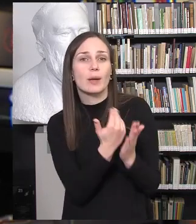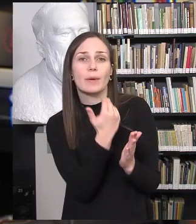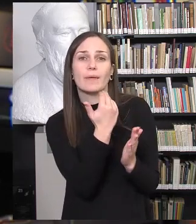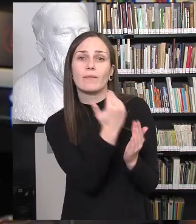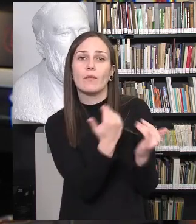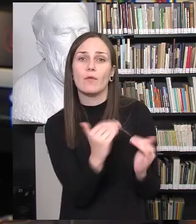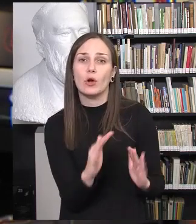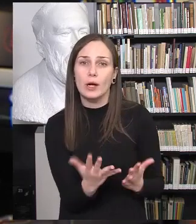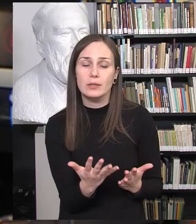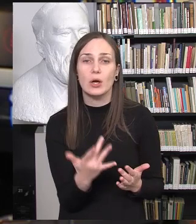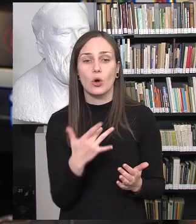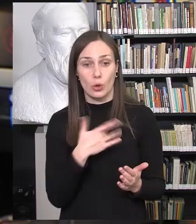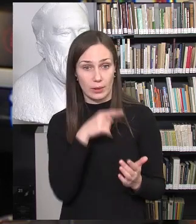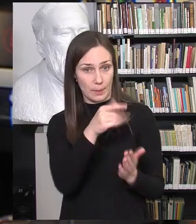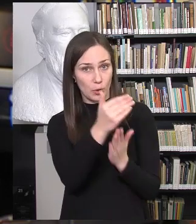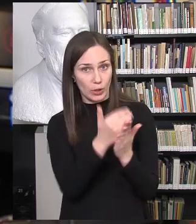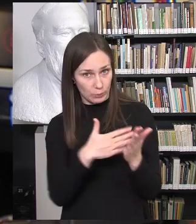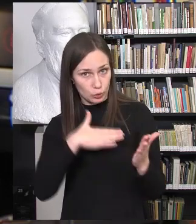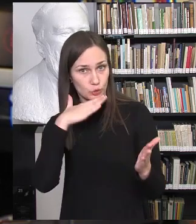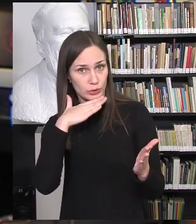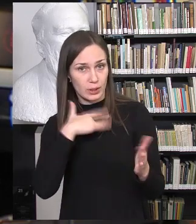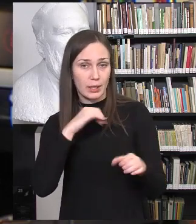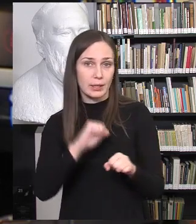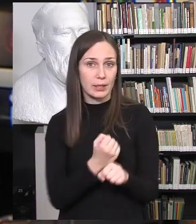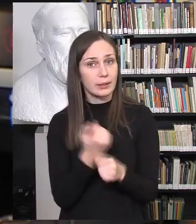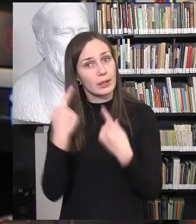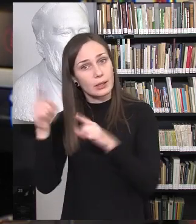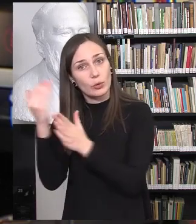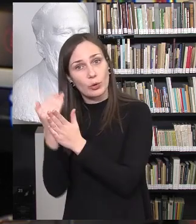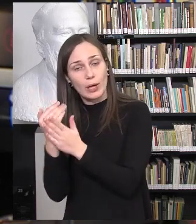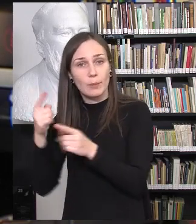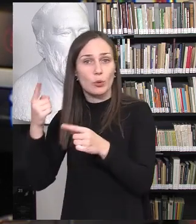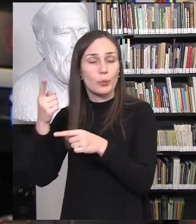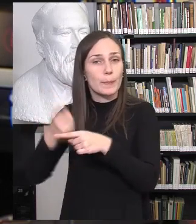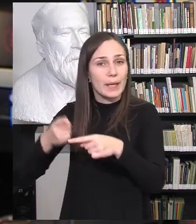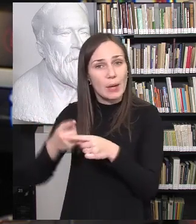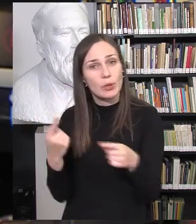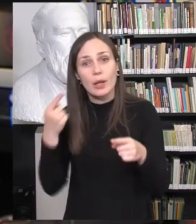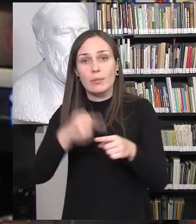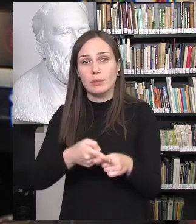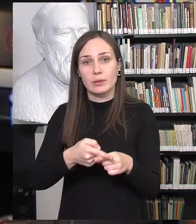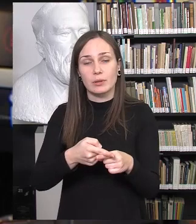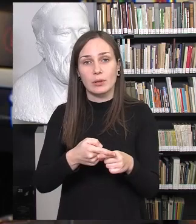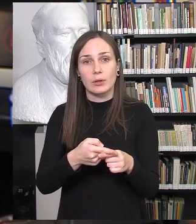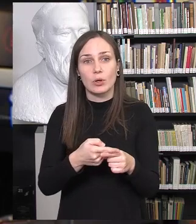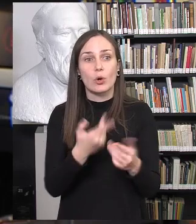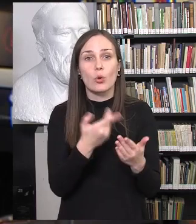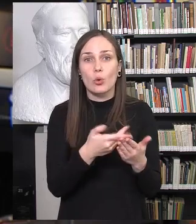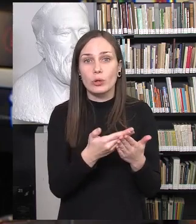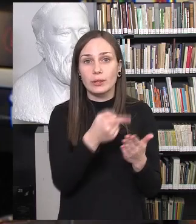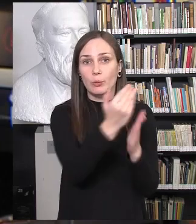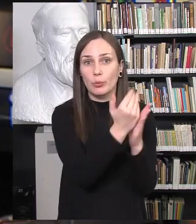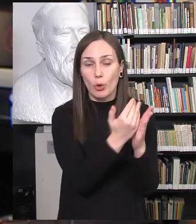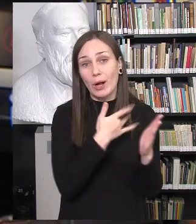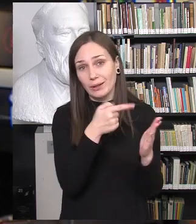pusės? Ar apskritai, ar tų programų užtenka? Gal yra reikalingos dar kitos priemonės kažkokios? Nes ar nebus taip, kad ta programa bus tik tais